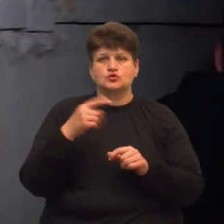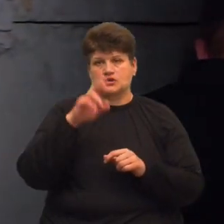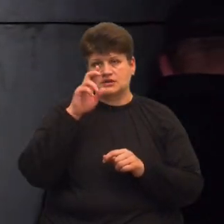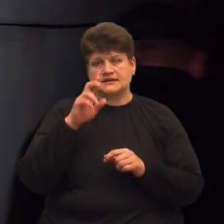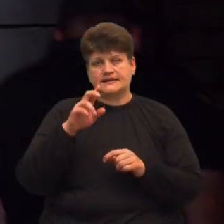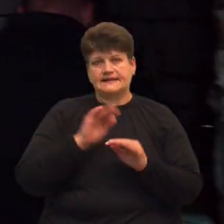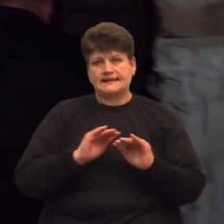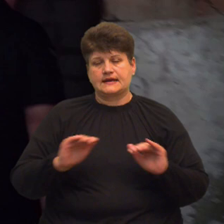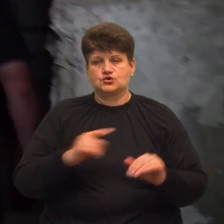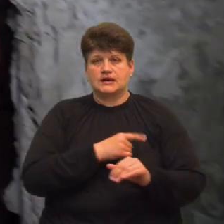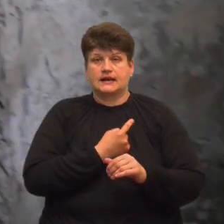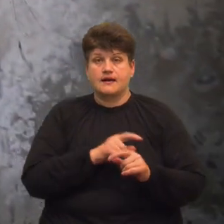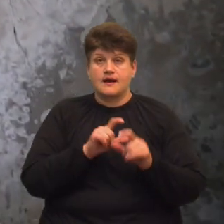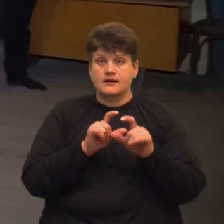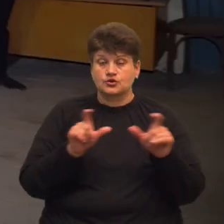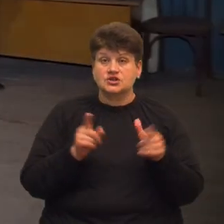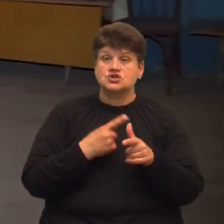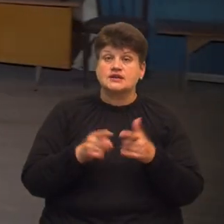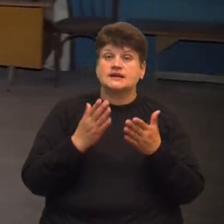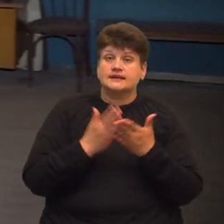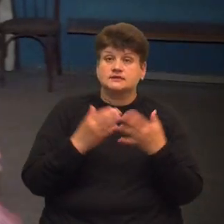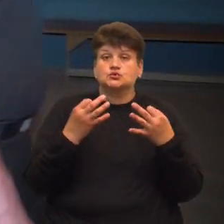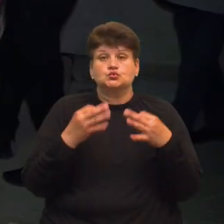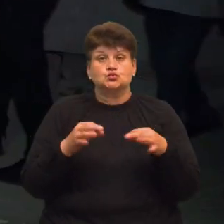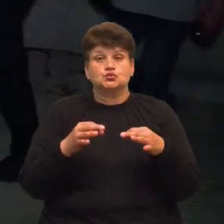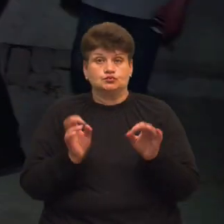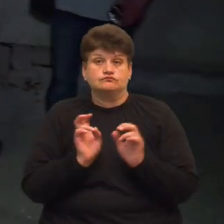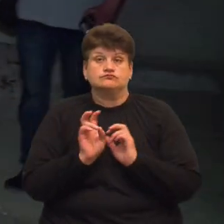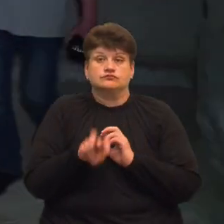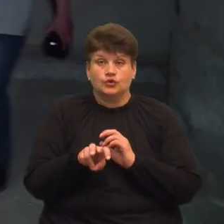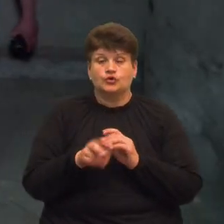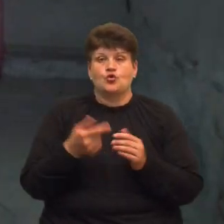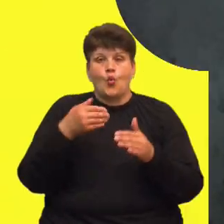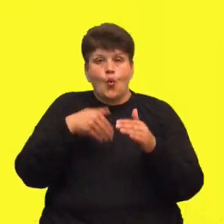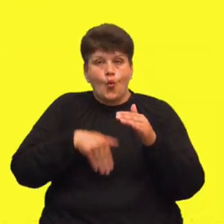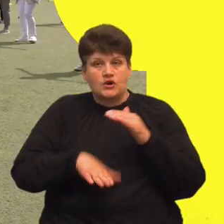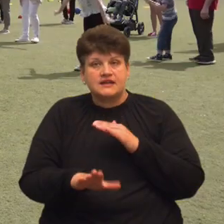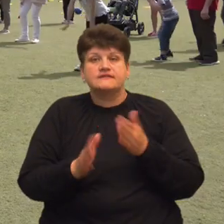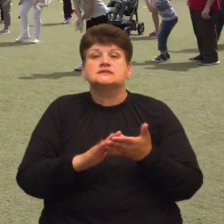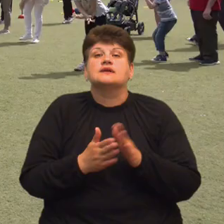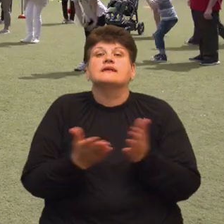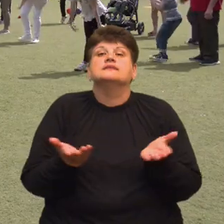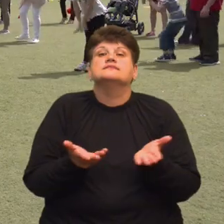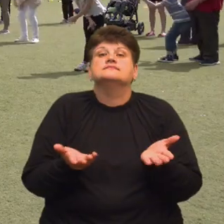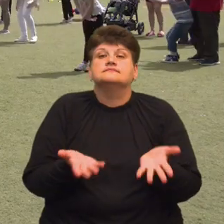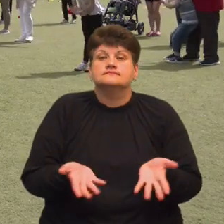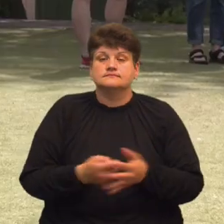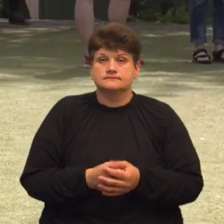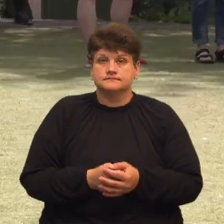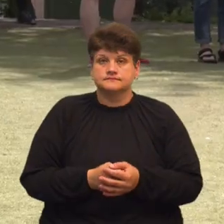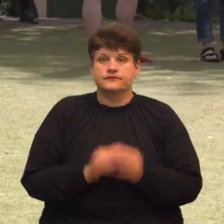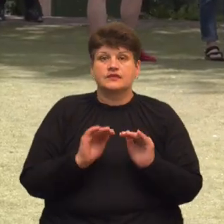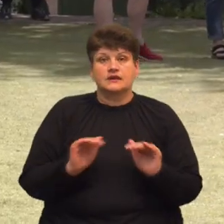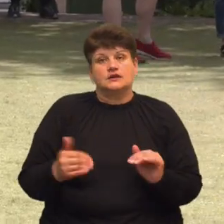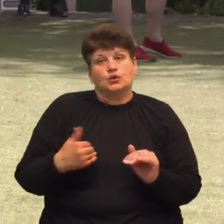Чи є доступ до укриттів в області і в якому вони стані, з'ясовують правоохоронці та рятувальники. Діти хочуть бути